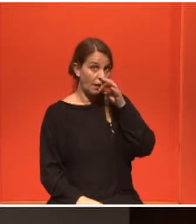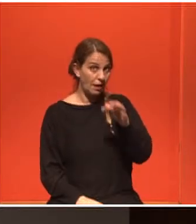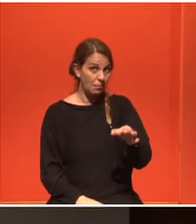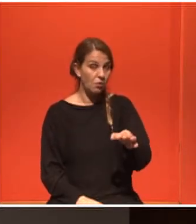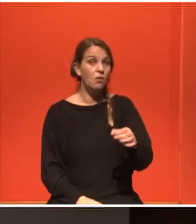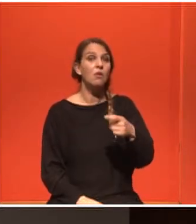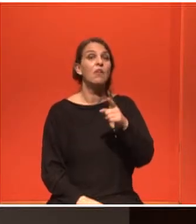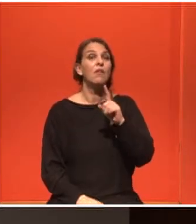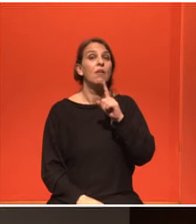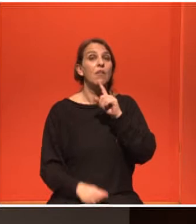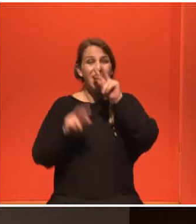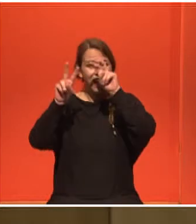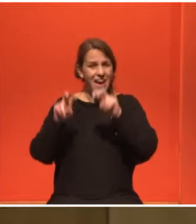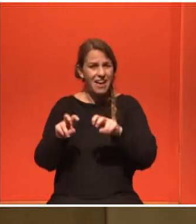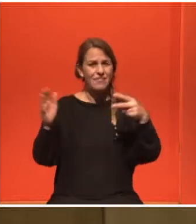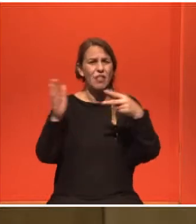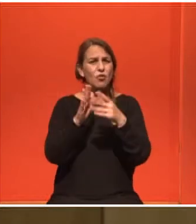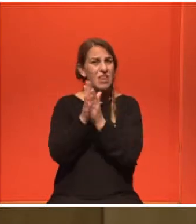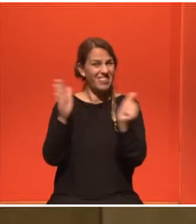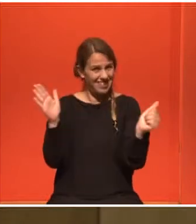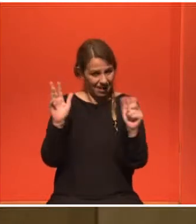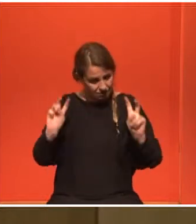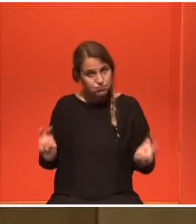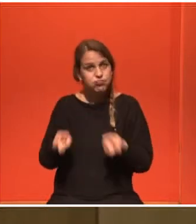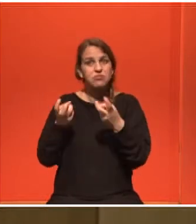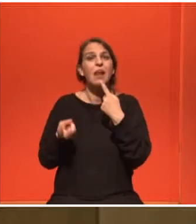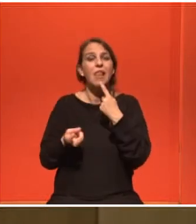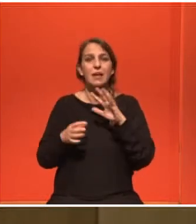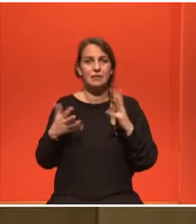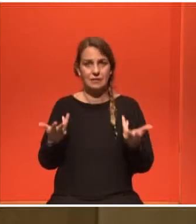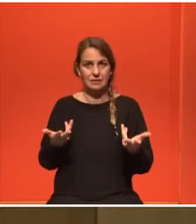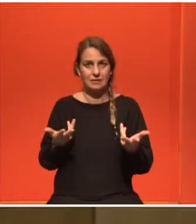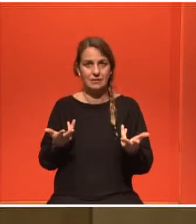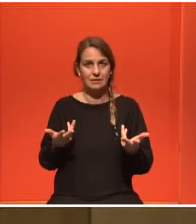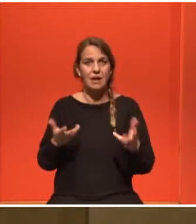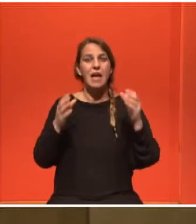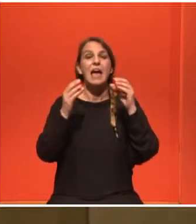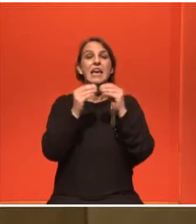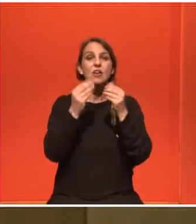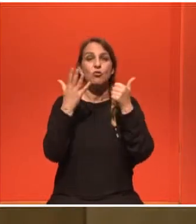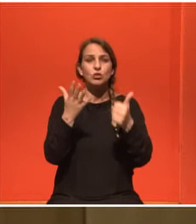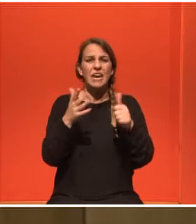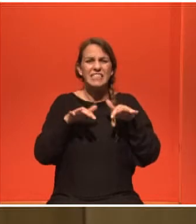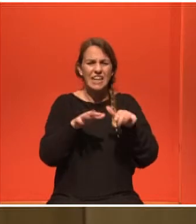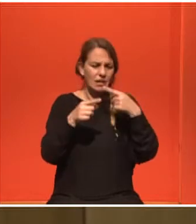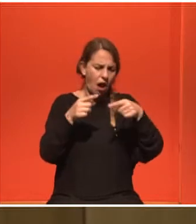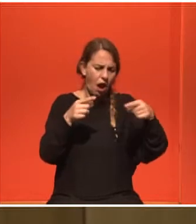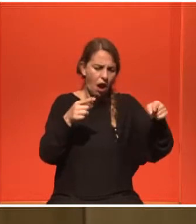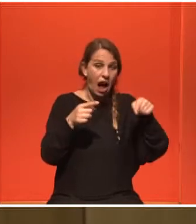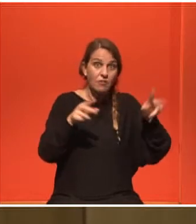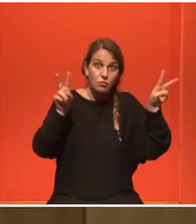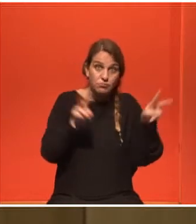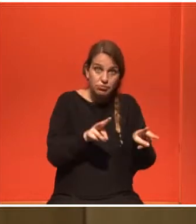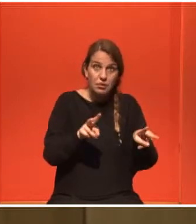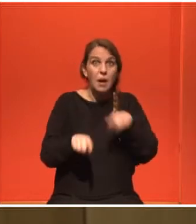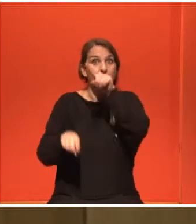Τζάμα, συνάδελφη, το 2016, δείχνει ότι μειώθηκαν 26 τύπη καρκίνου, ακόμα και στους ασθενείς που τα παχύσαρκη,